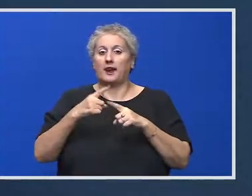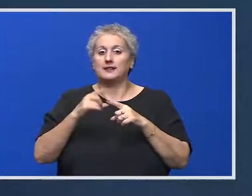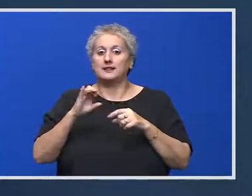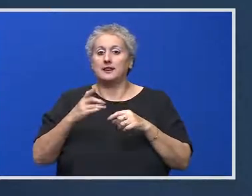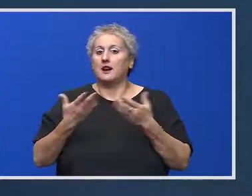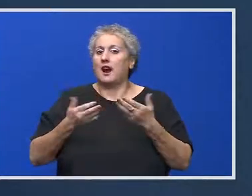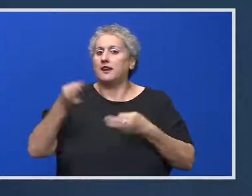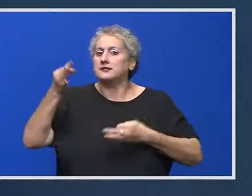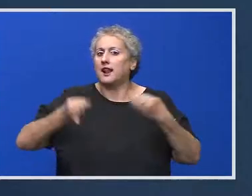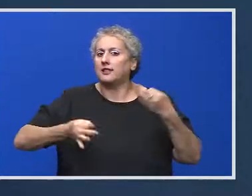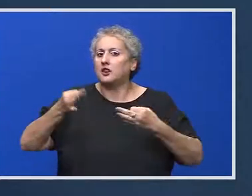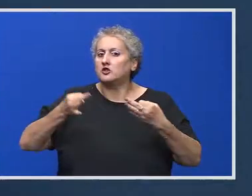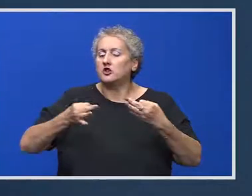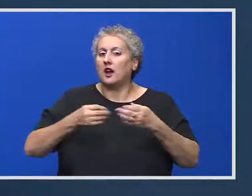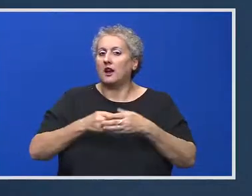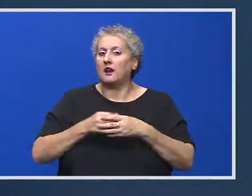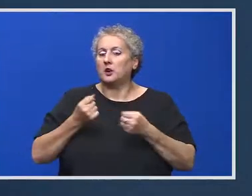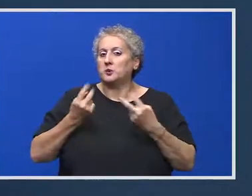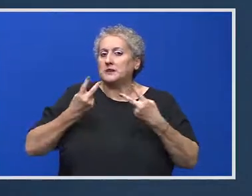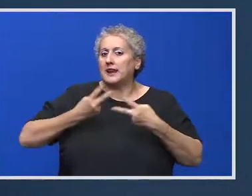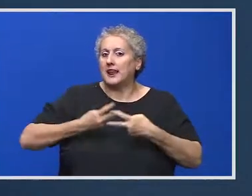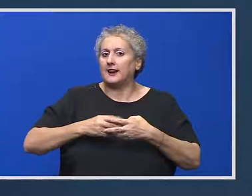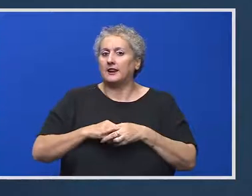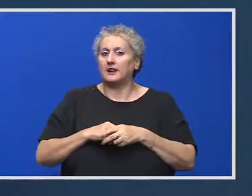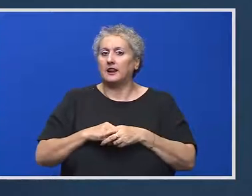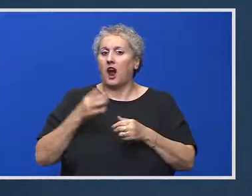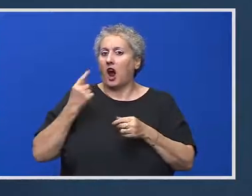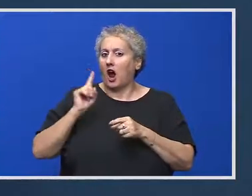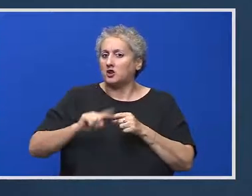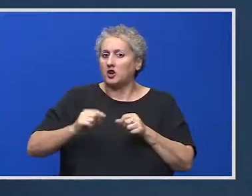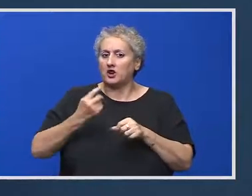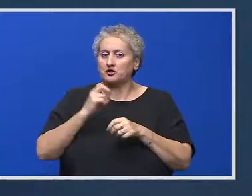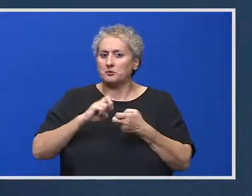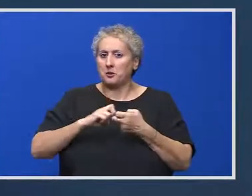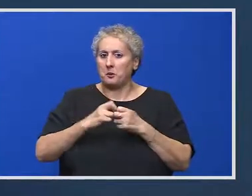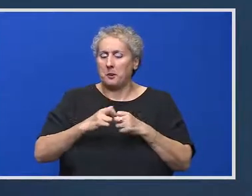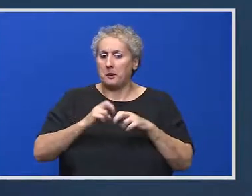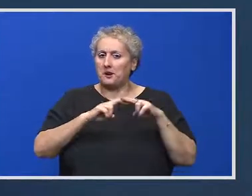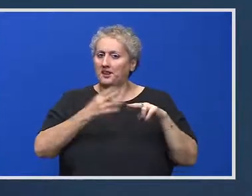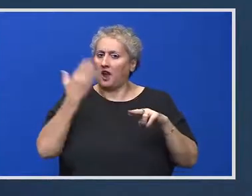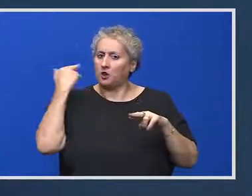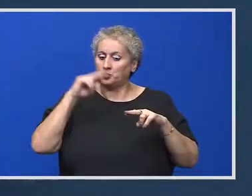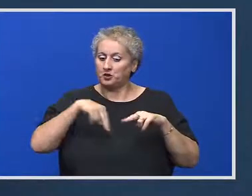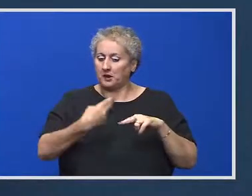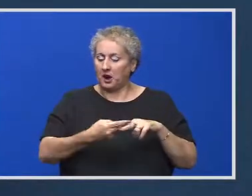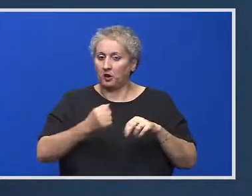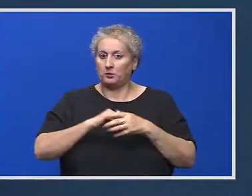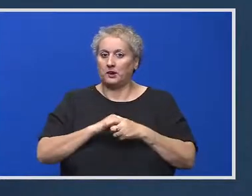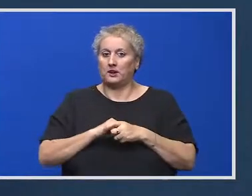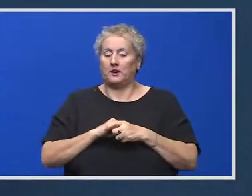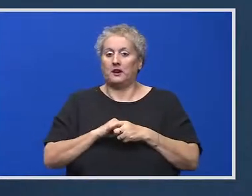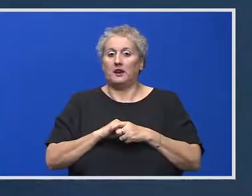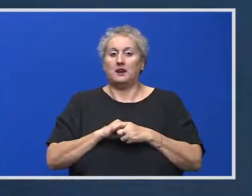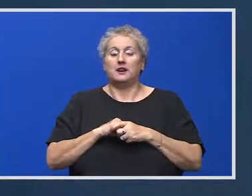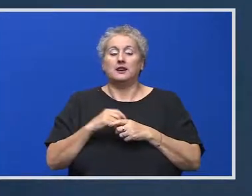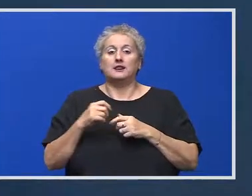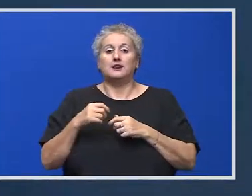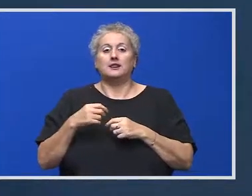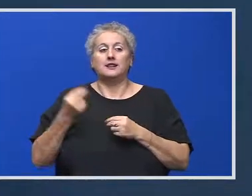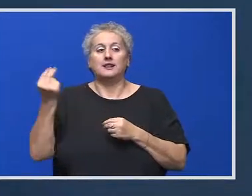Adică, care-i strategia, dumneavoastră? Nu înțeleg foarte... E aceeași situație, practic. Veți vedea strategia noastră.